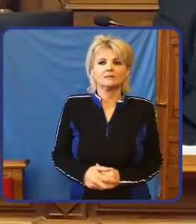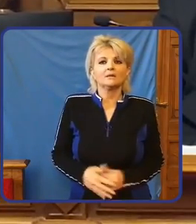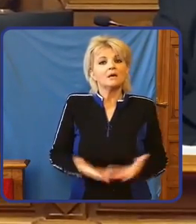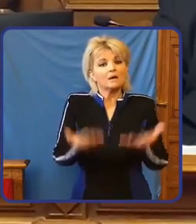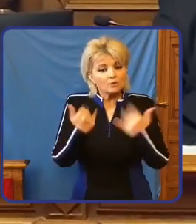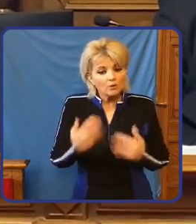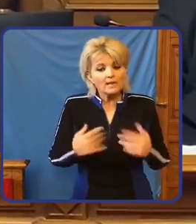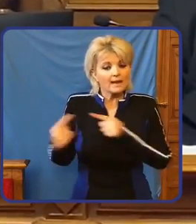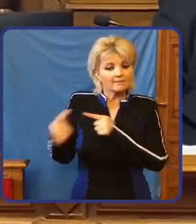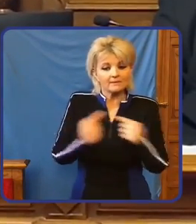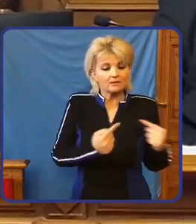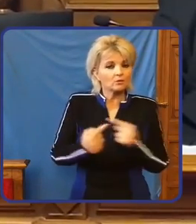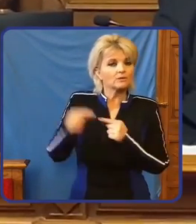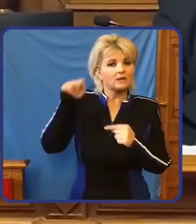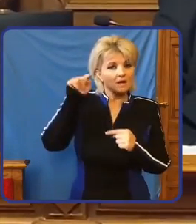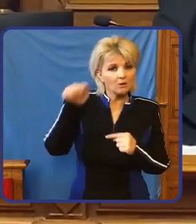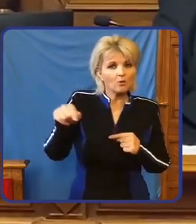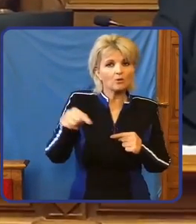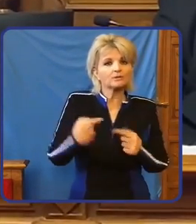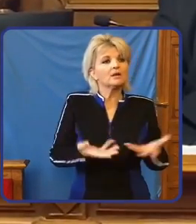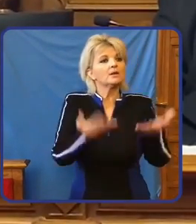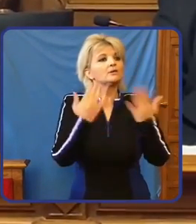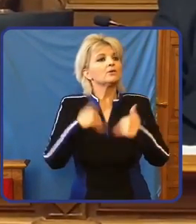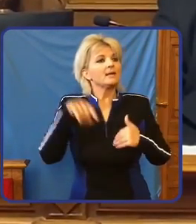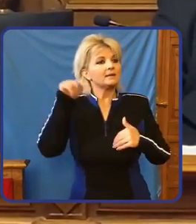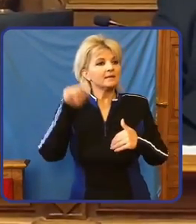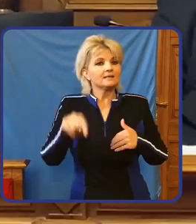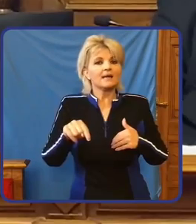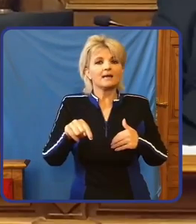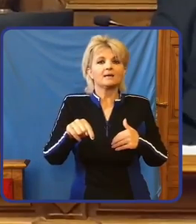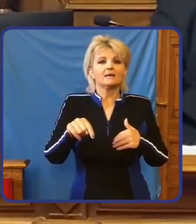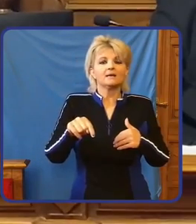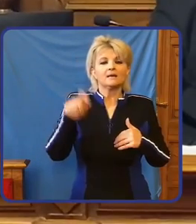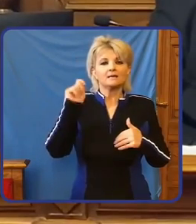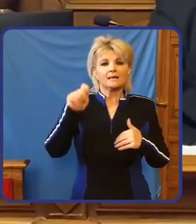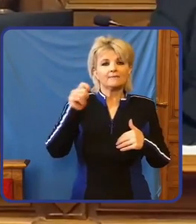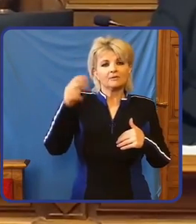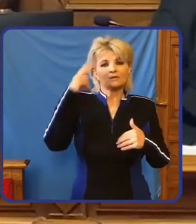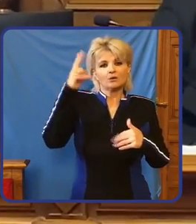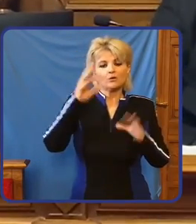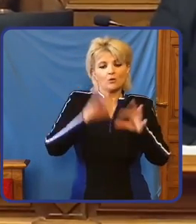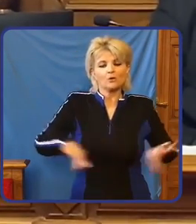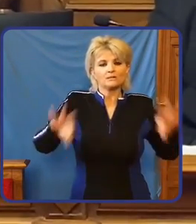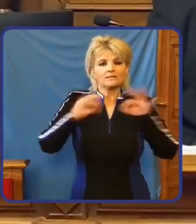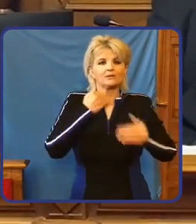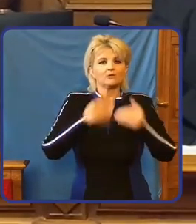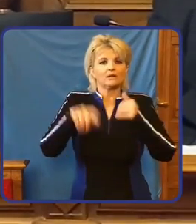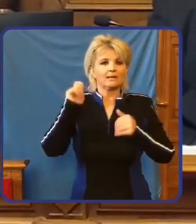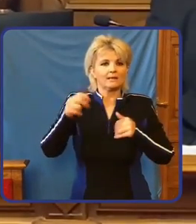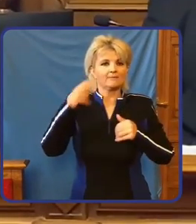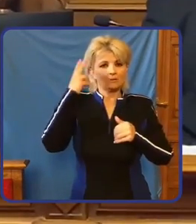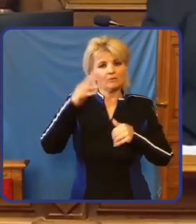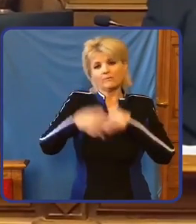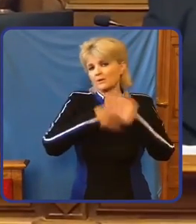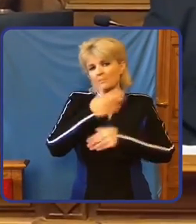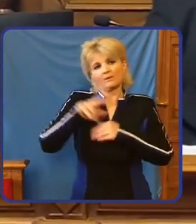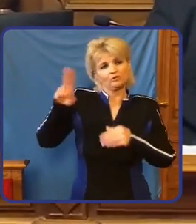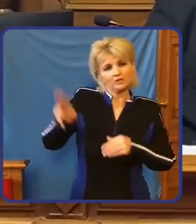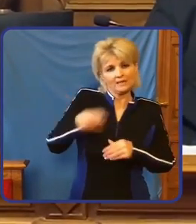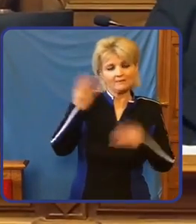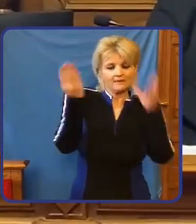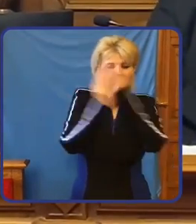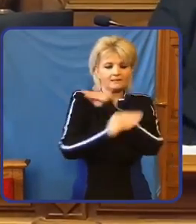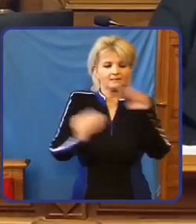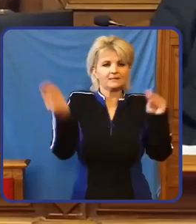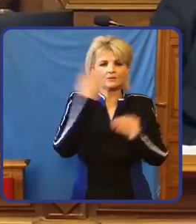Jöjjenek, vitatkozzanak ott. Jöjjön el ide képviselő úr, országgyűlési képviselőnk meg van hívva folyamatosan. Mi pont azt tartjuk tisztességesnek,